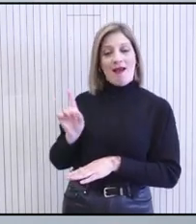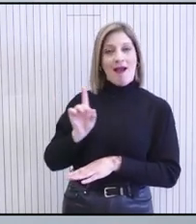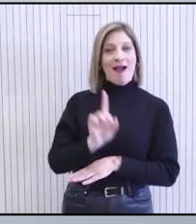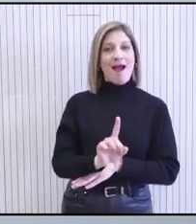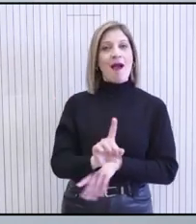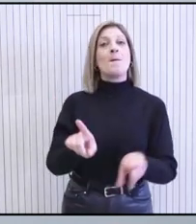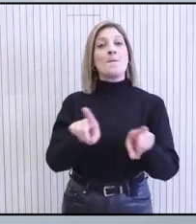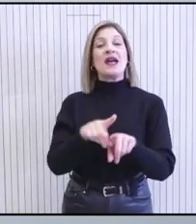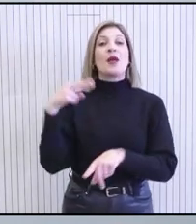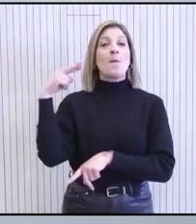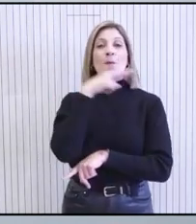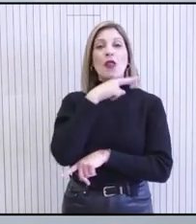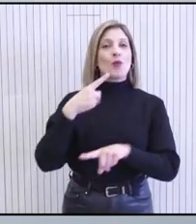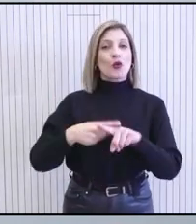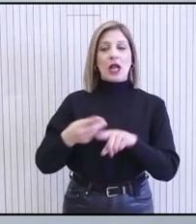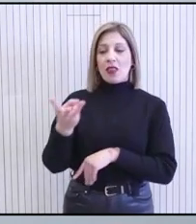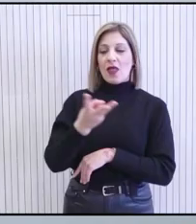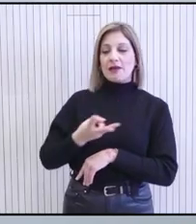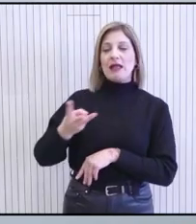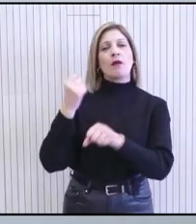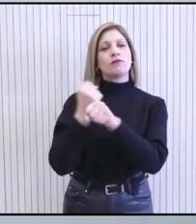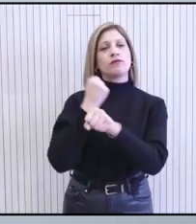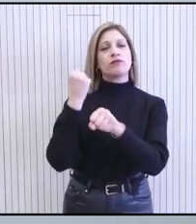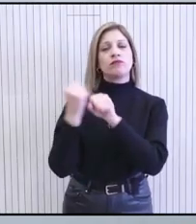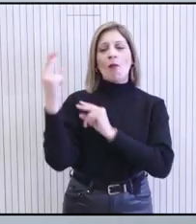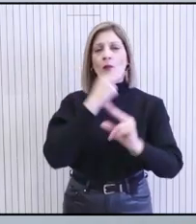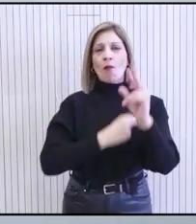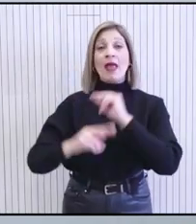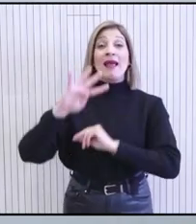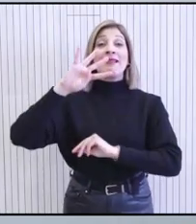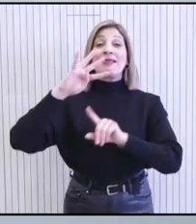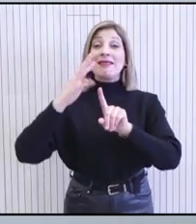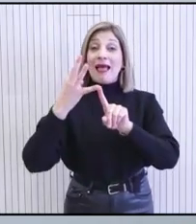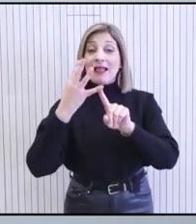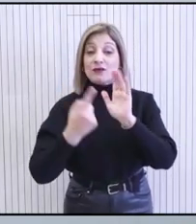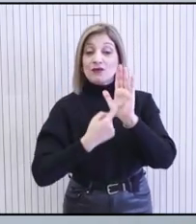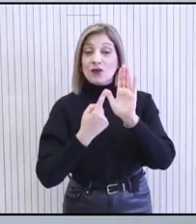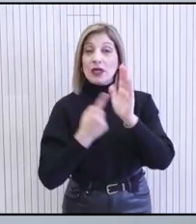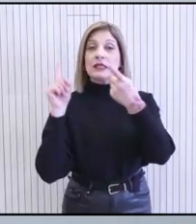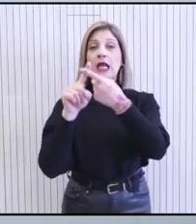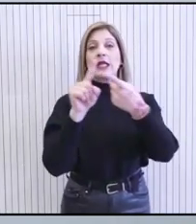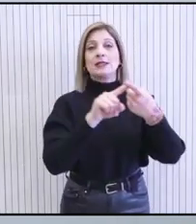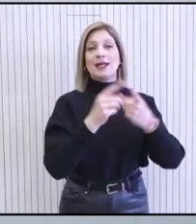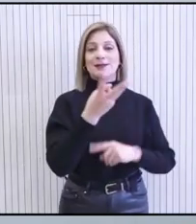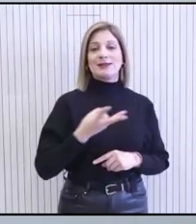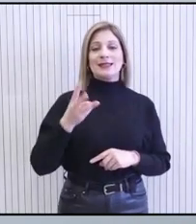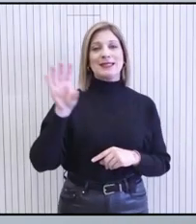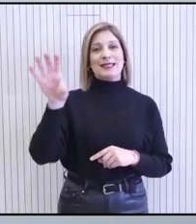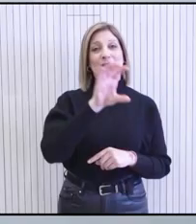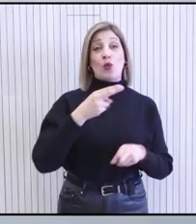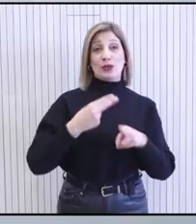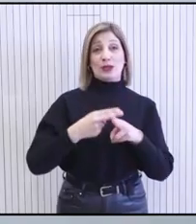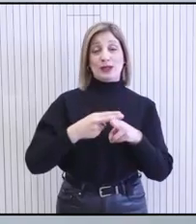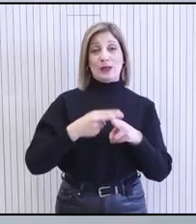με τον Πρωθυπουργό της Ελλάδας, θα παρακαθίσουν στις εργασίες της τέταρτης κατά σειρά τριμερούς συνάντησης κορυφής των τριών χωρών,